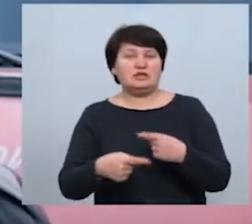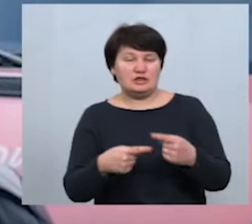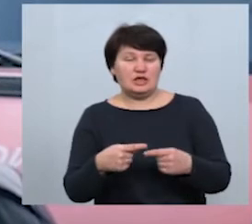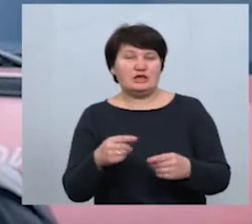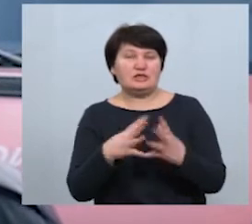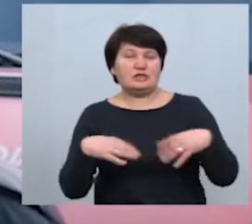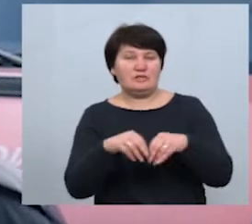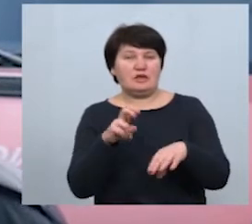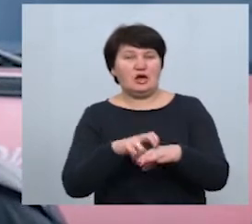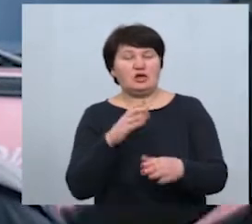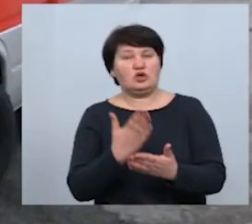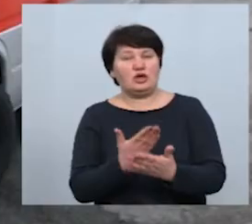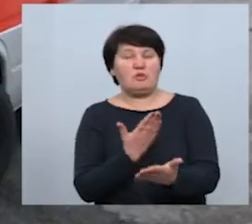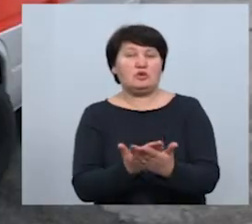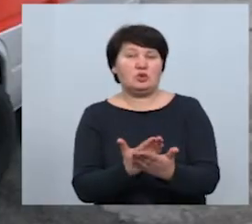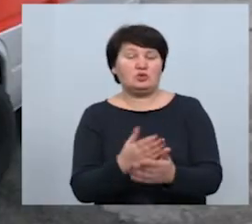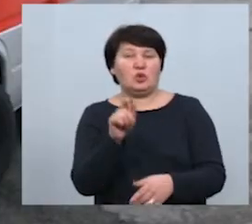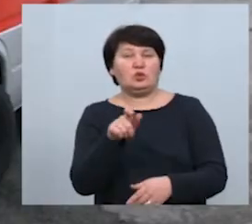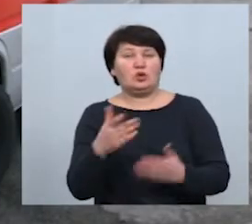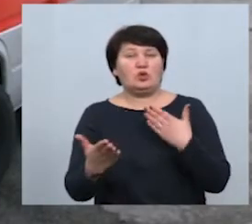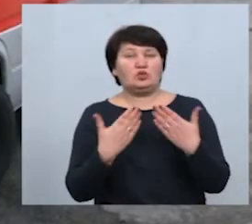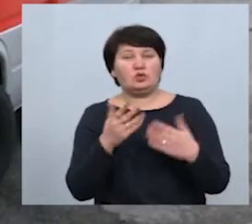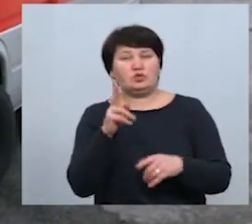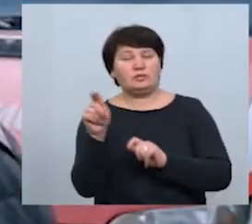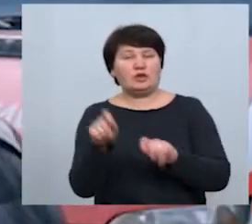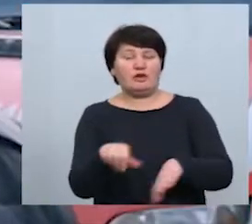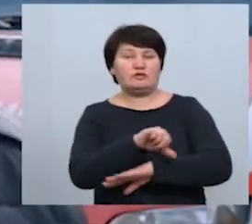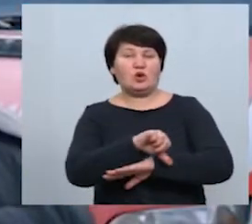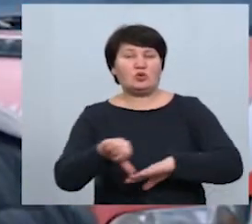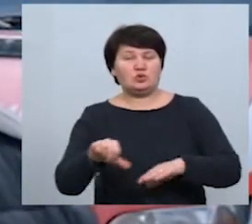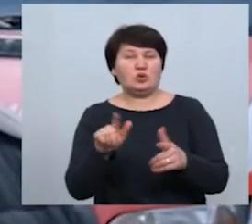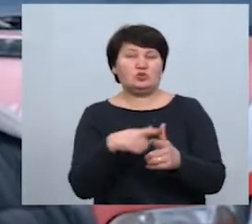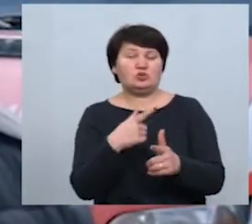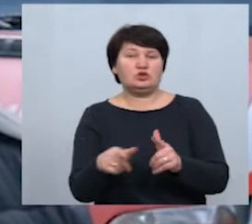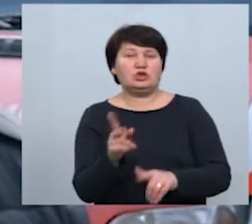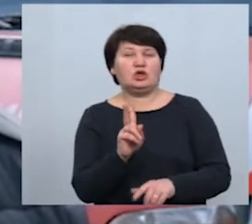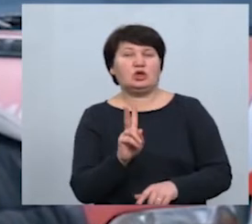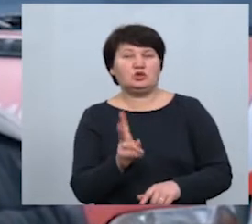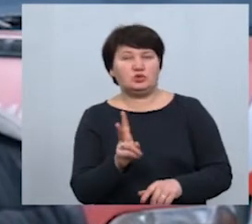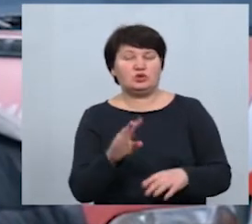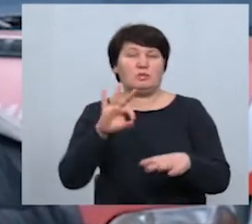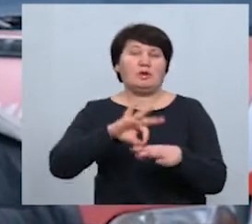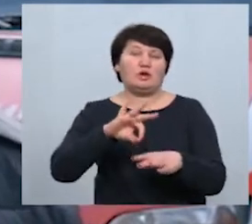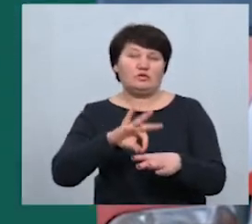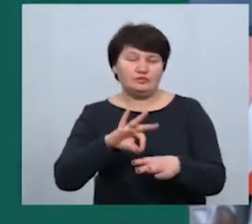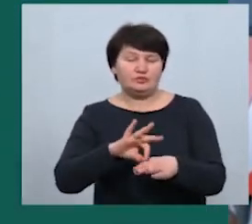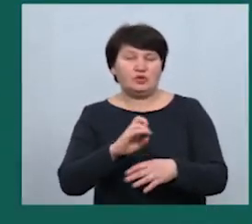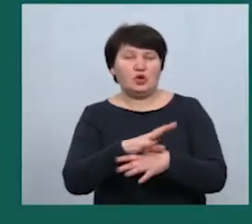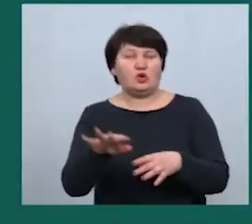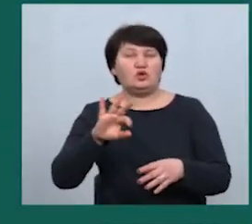підозра, що людина контактувала, хтось приїхав за кордон, чи хтось захворів коронавірусом.